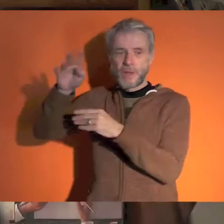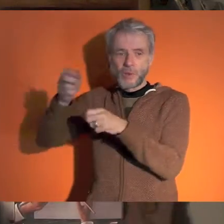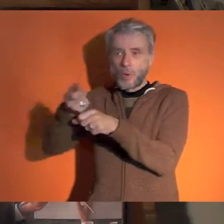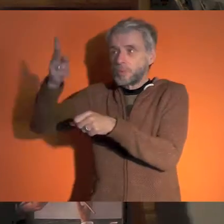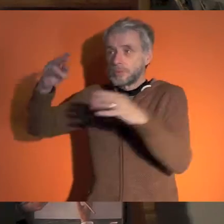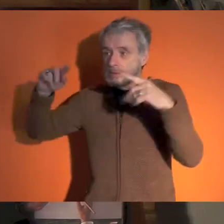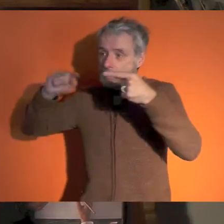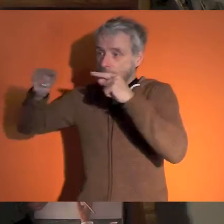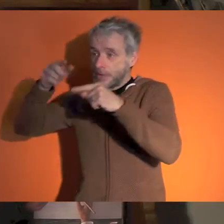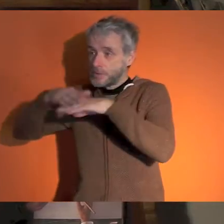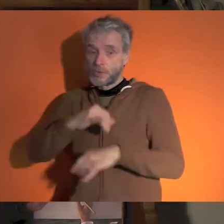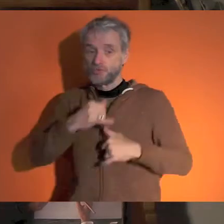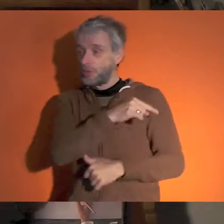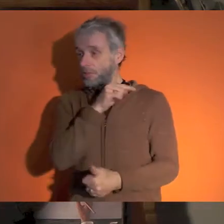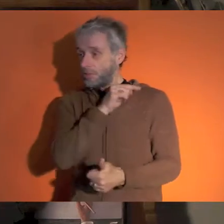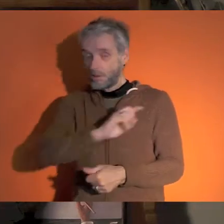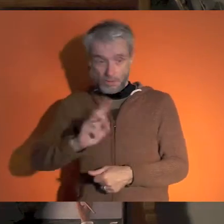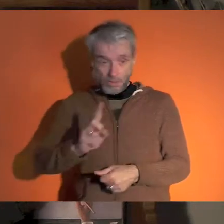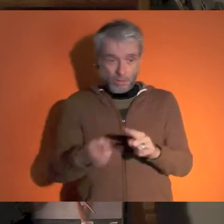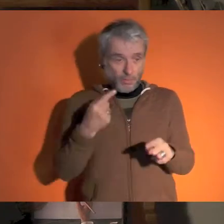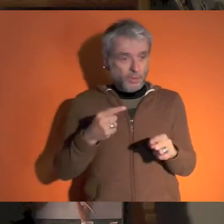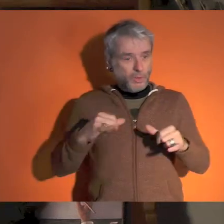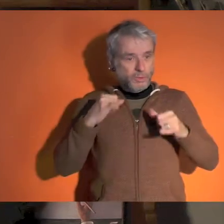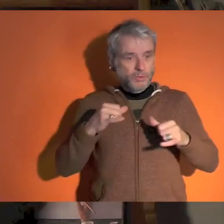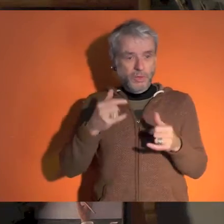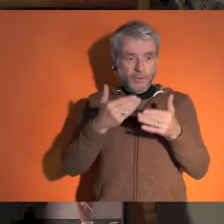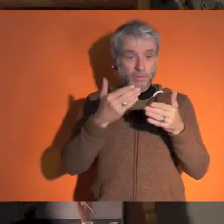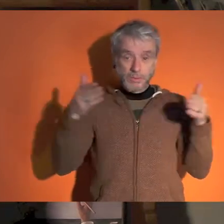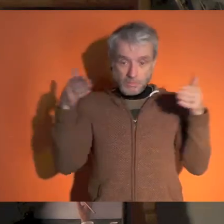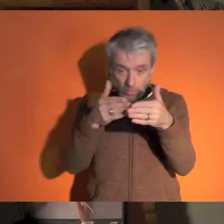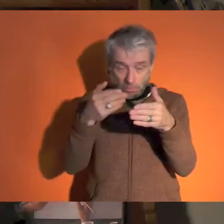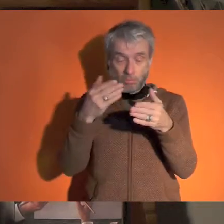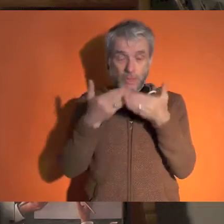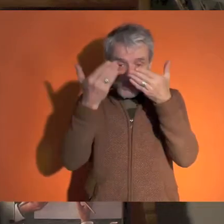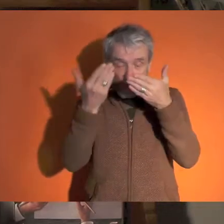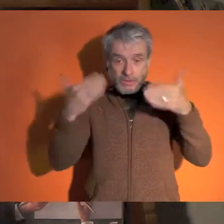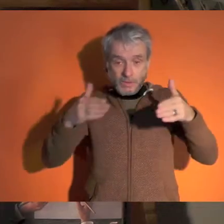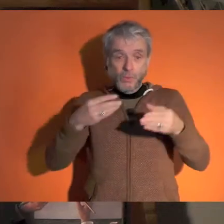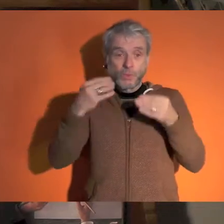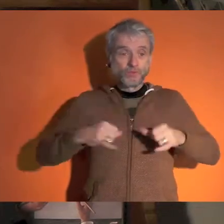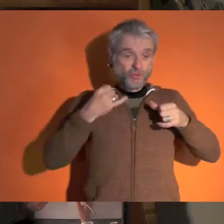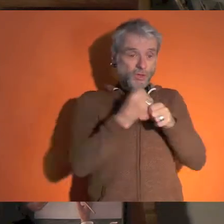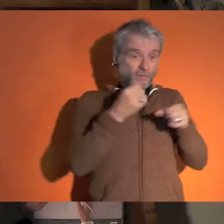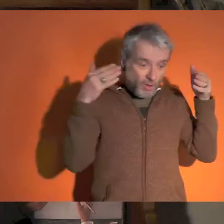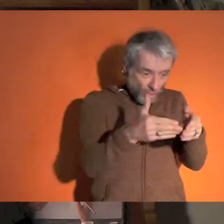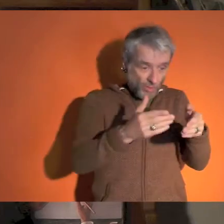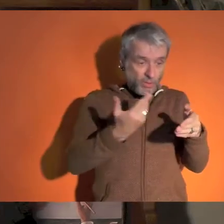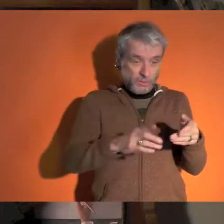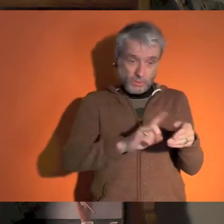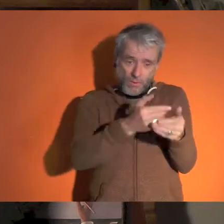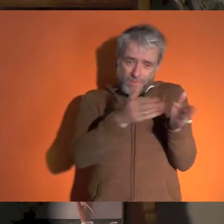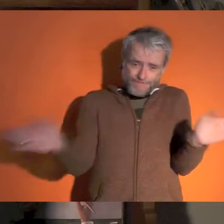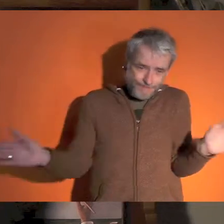de 40 ans et plus. Il est hors de question de parler de la jeunesse en ne parlant que des étudiants ou que des jeunes